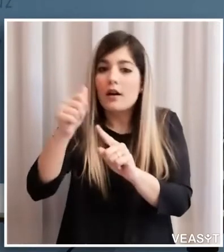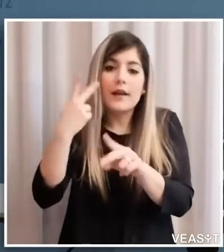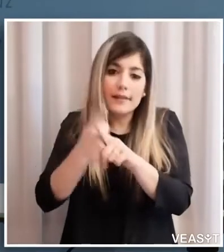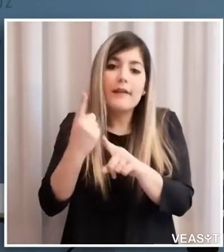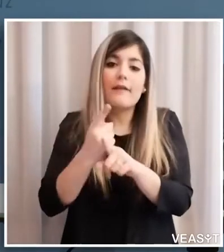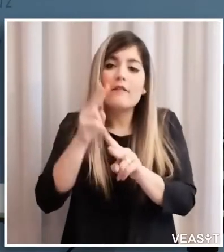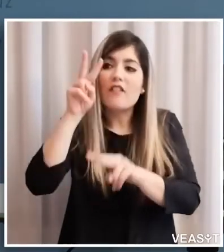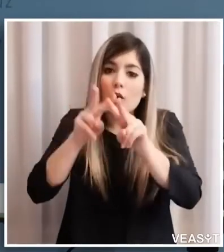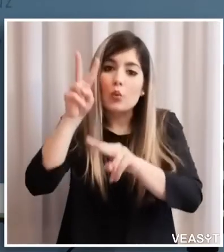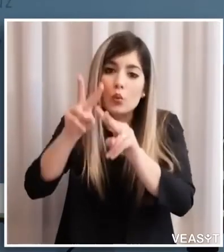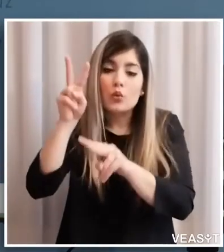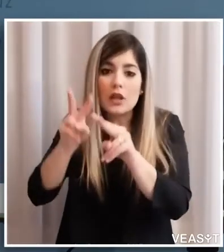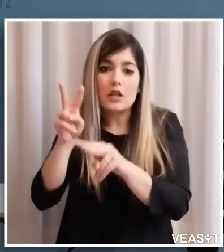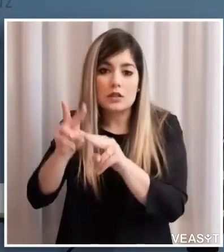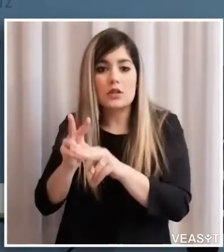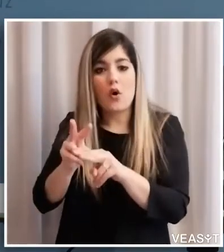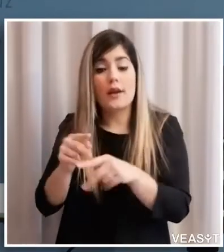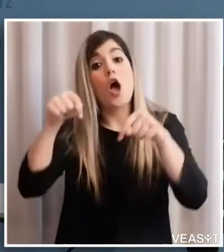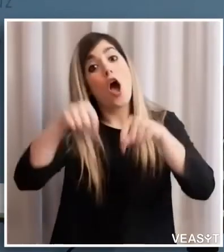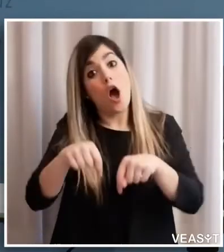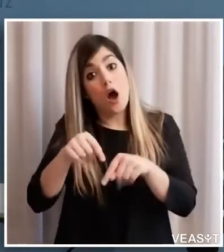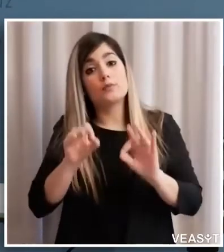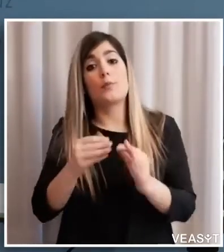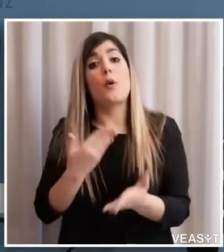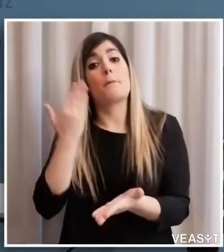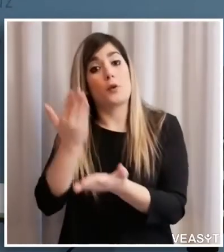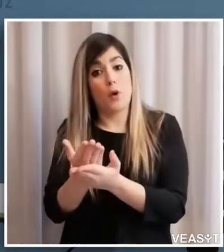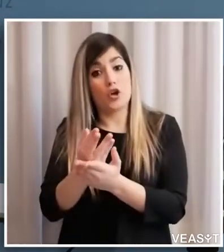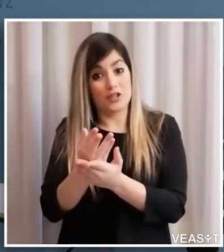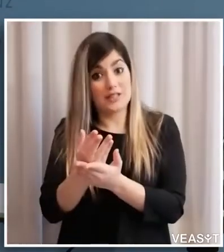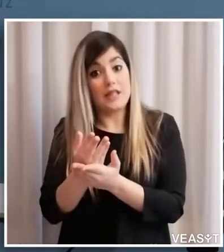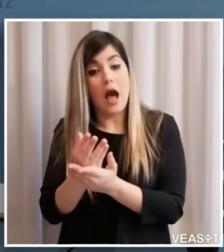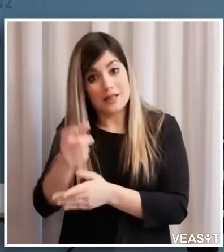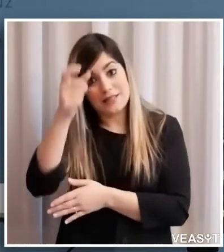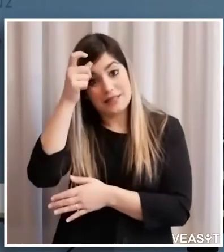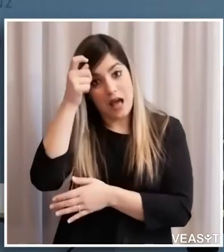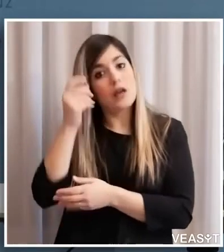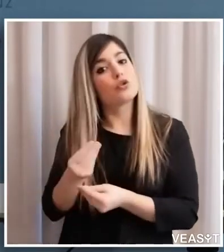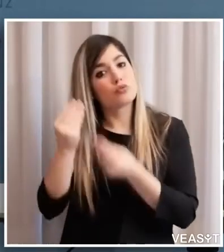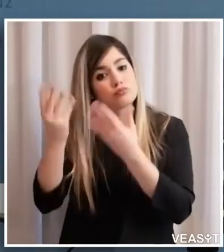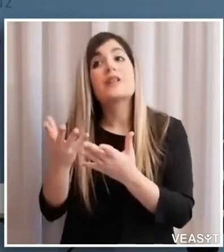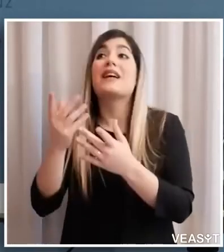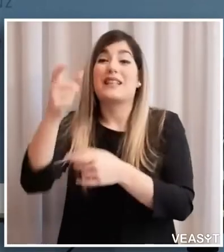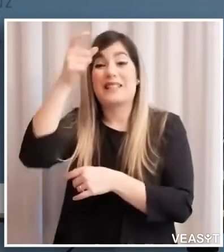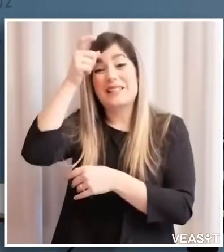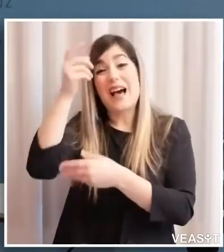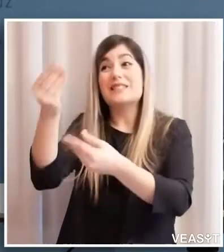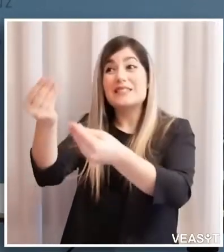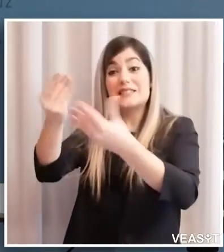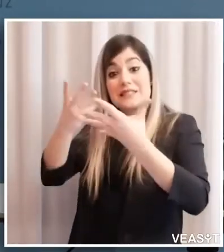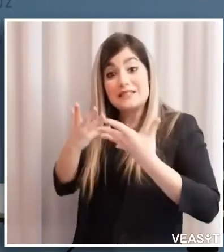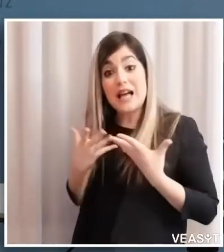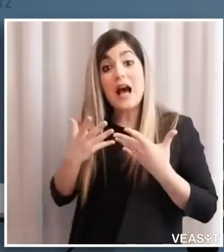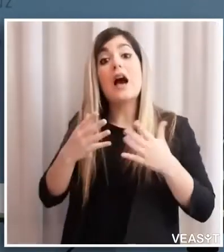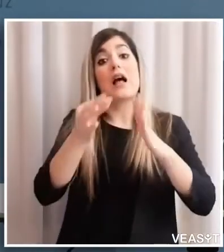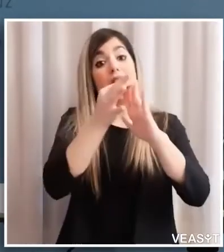adesso e questo oggi sarà la nostra proposta come Regioni allo Stato che lo Stato li ha le linee guida i criteri e poi siano le Regioni secondo